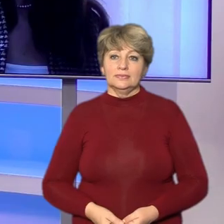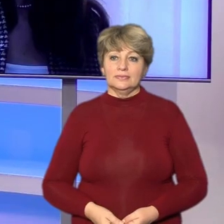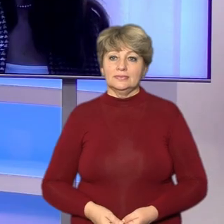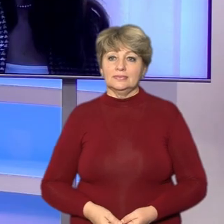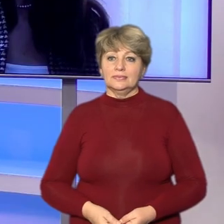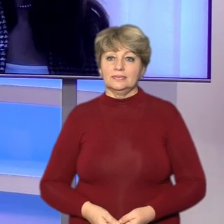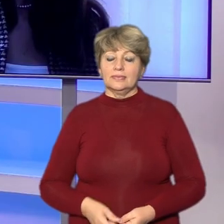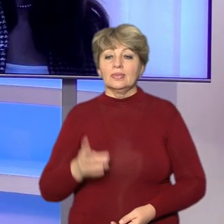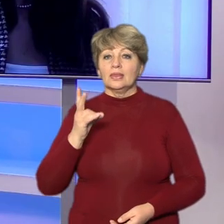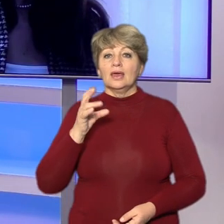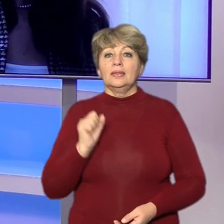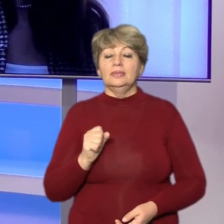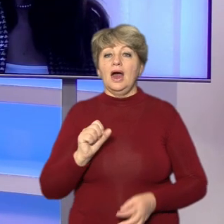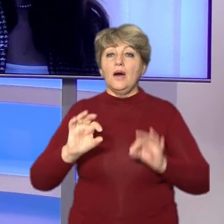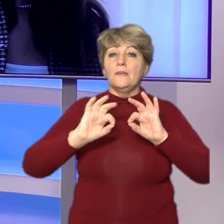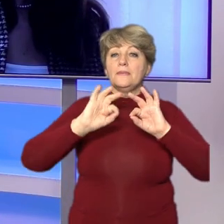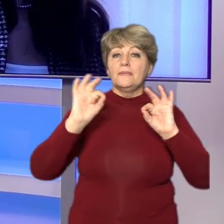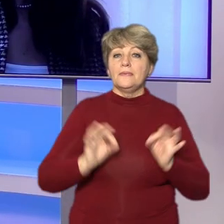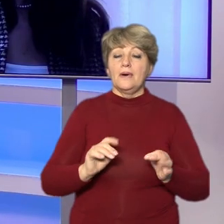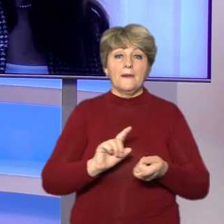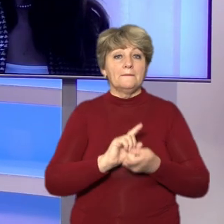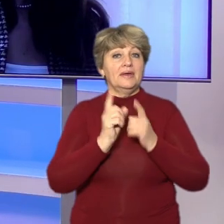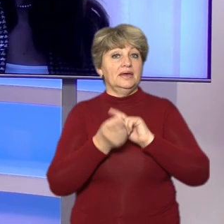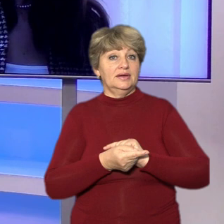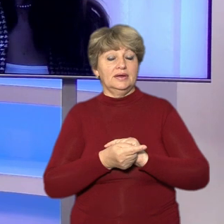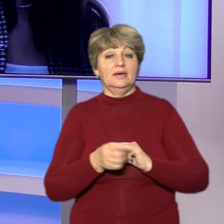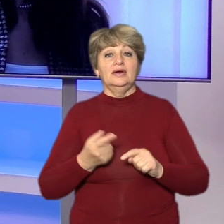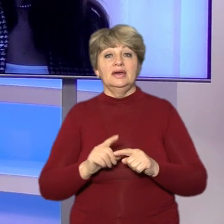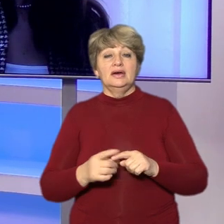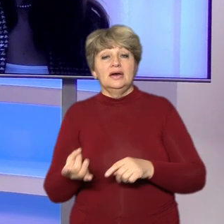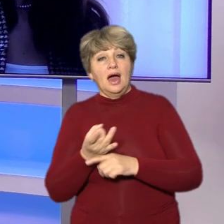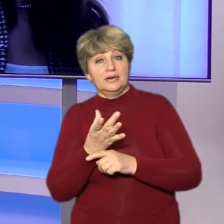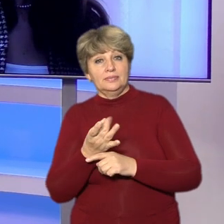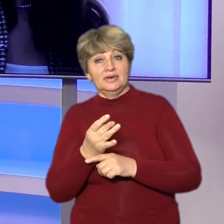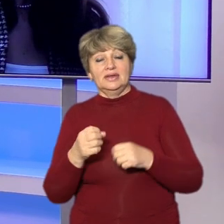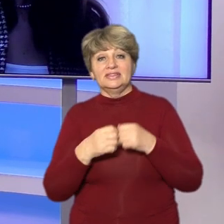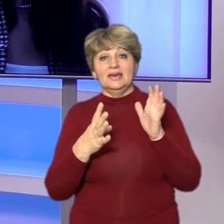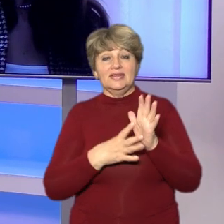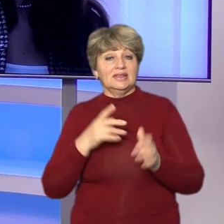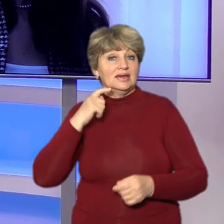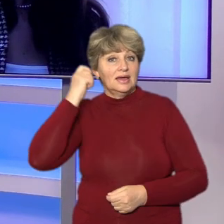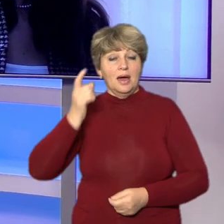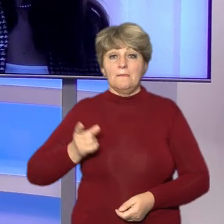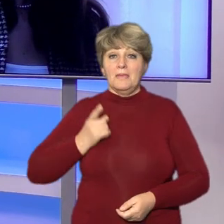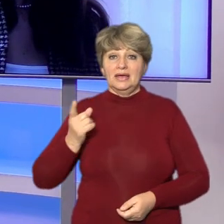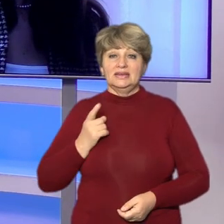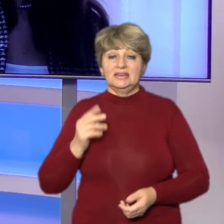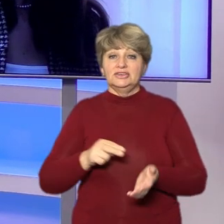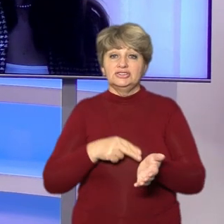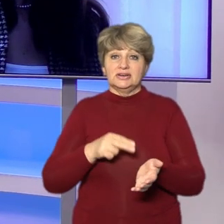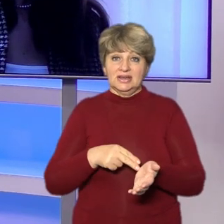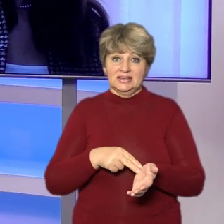На елемент мистецтва перетворює основу від реактивного снаряду 19-річна майстриня із Черкас Катерина